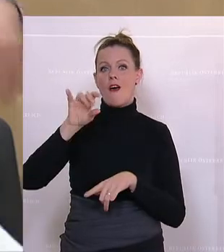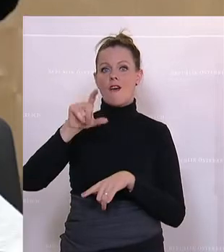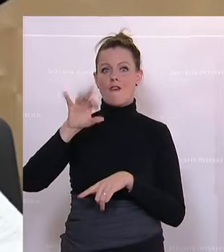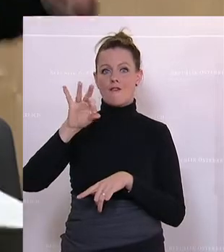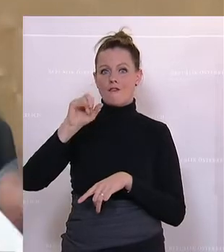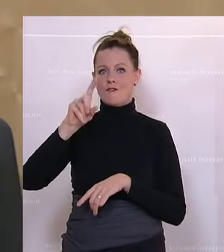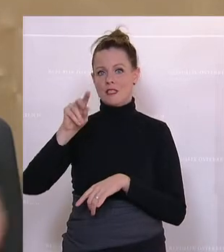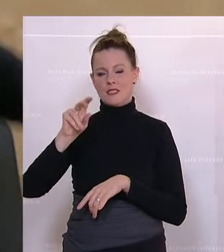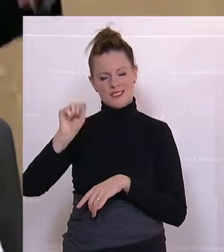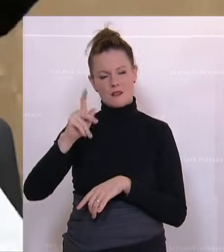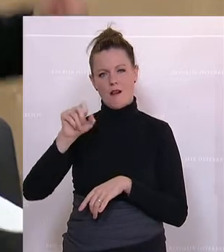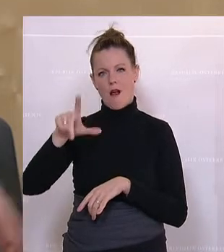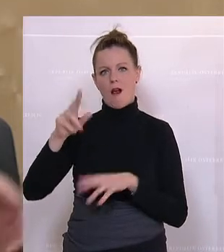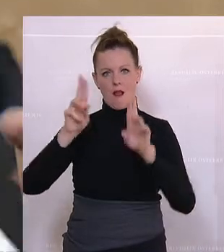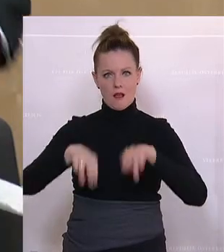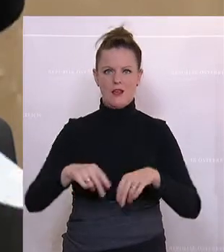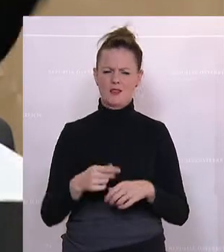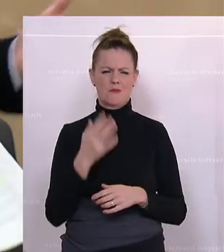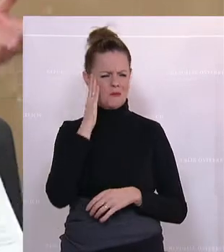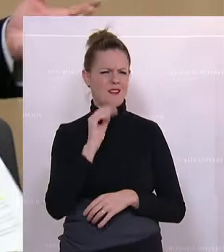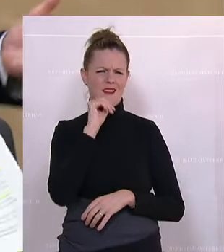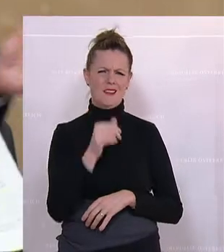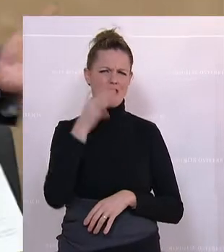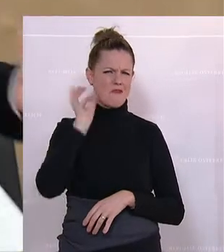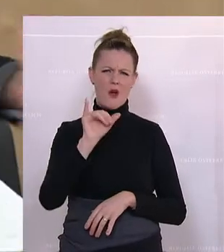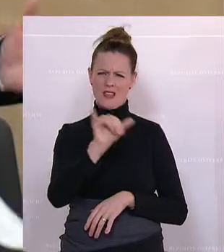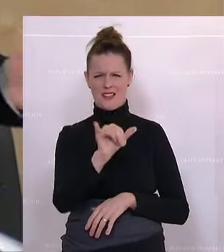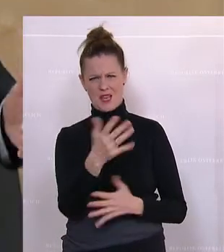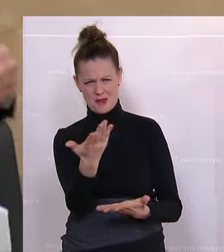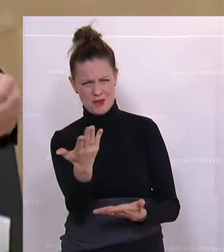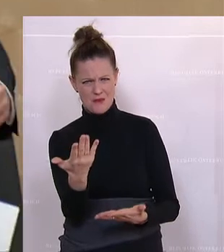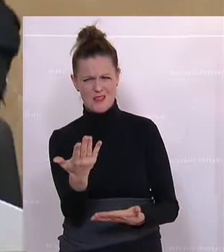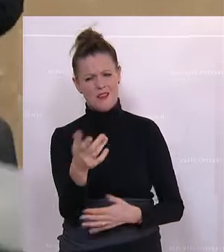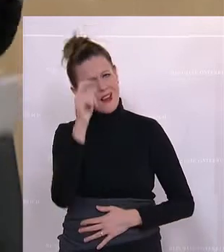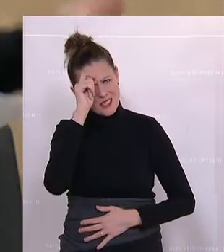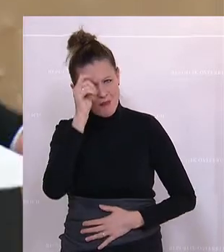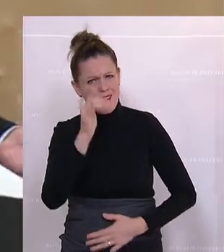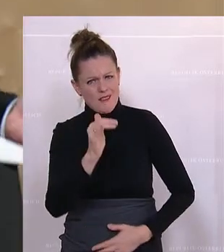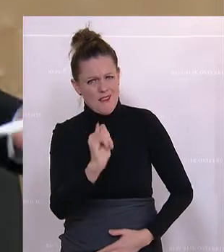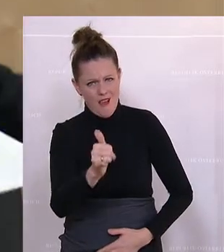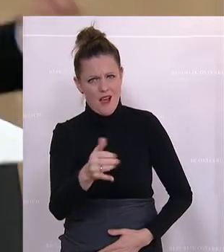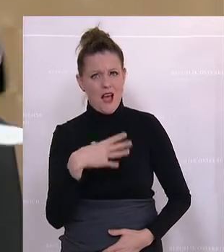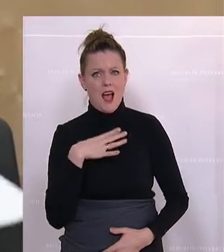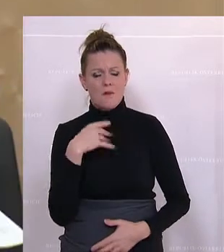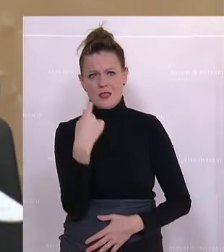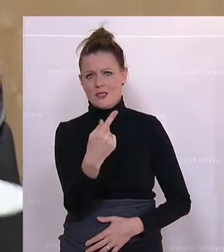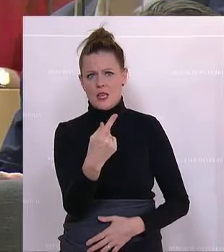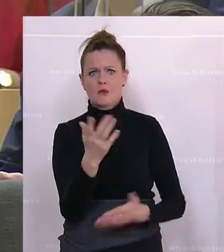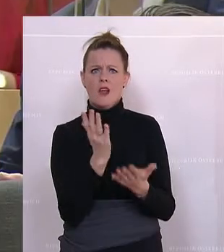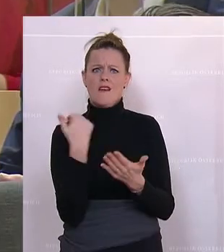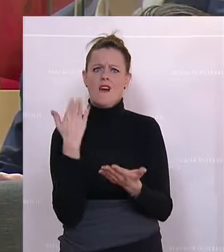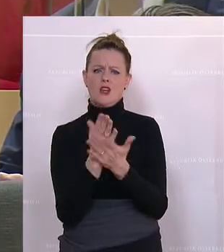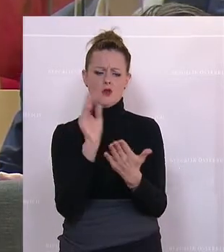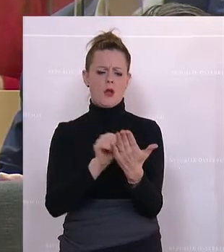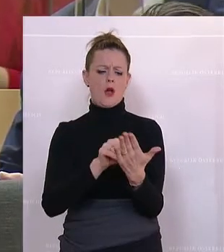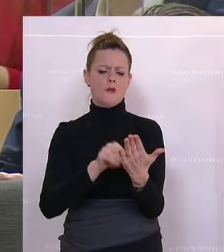aus, Frau Kollegin Ilderim, und erzählen bei allem Respekt, und erzählen halt das, was Sie sich sowieso aufgeschrieben haben, nur hat